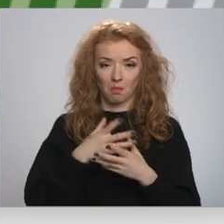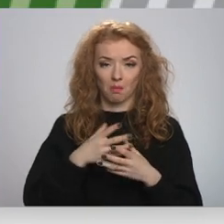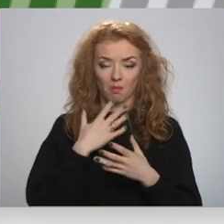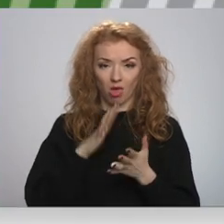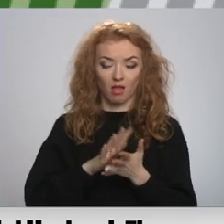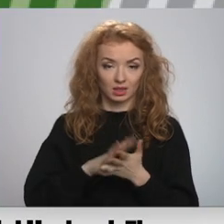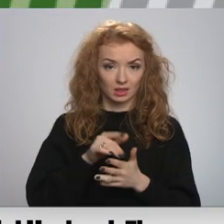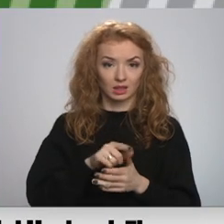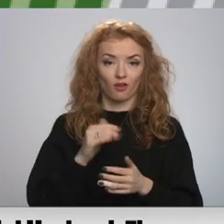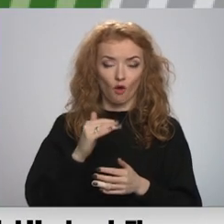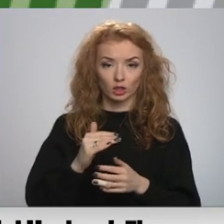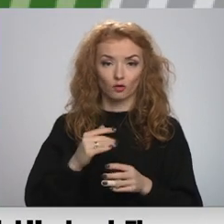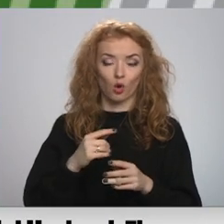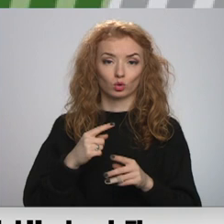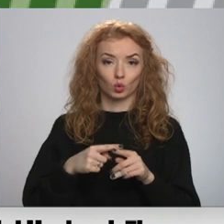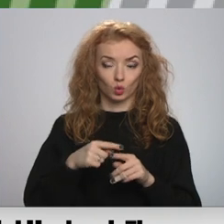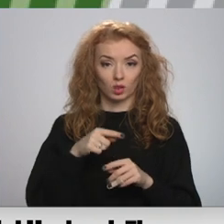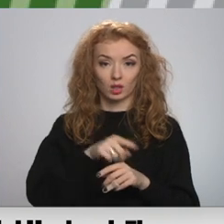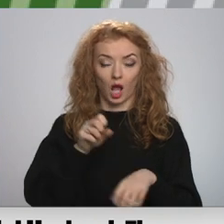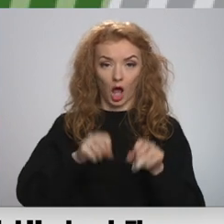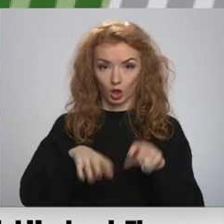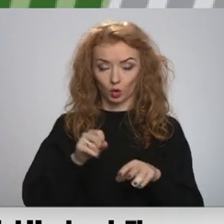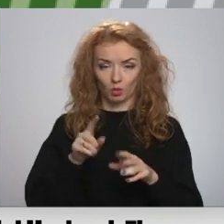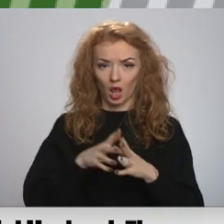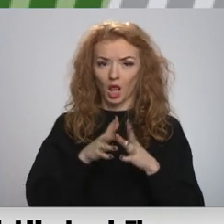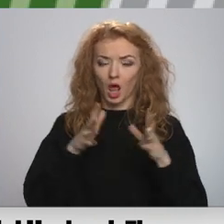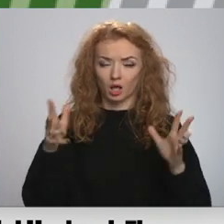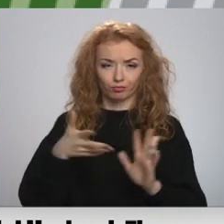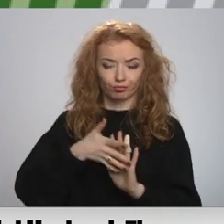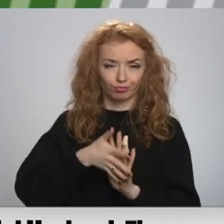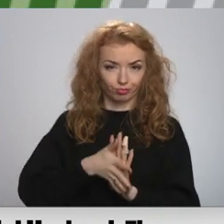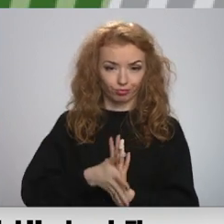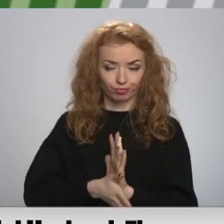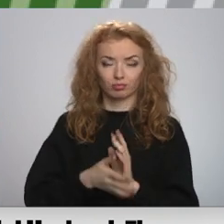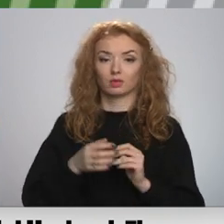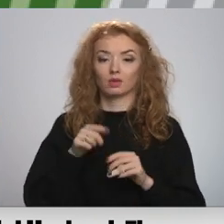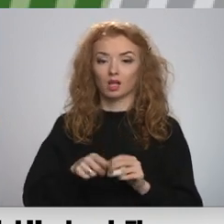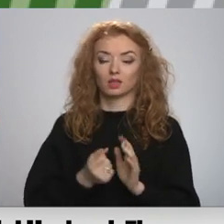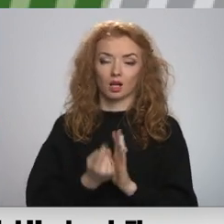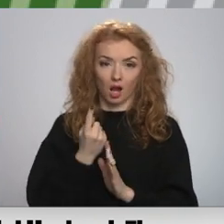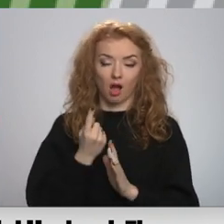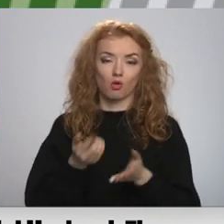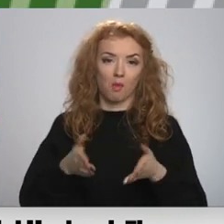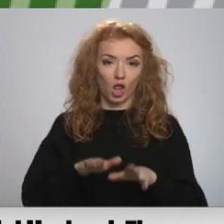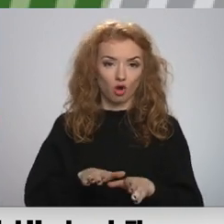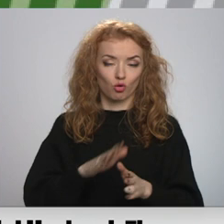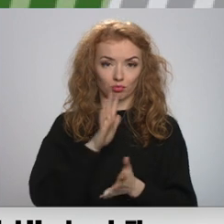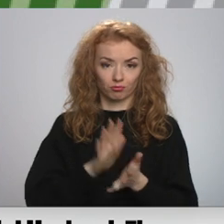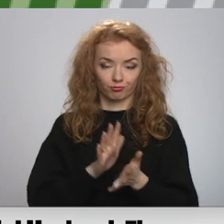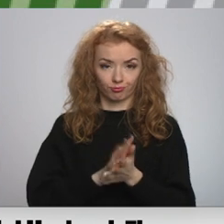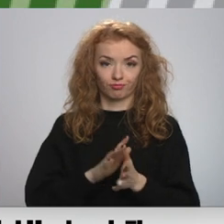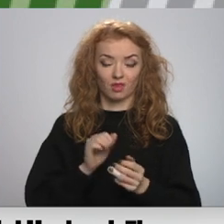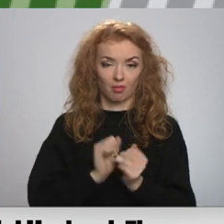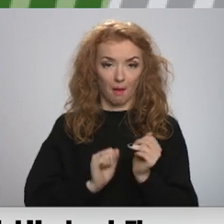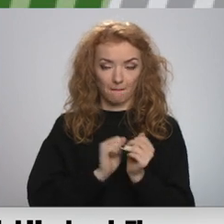šīs mēslošanas apkums ir pārāk liels, tas rāda paliekošu piesāņojumu vidē